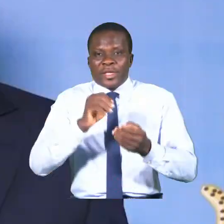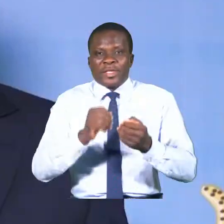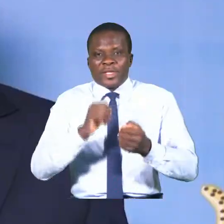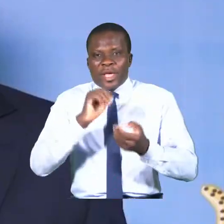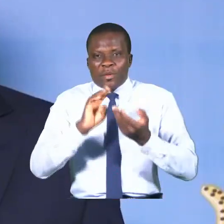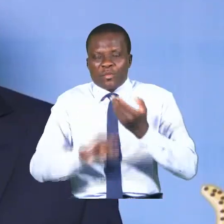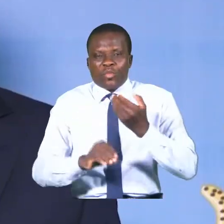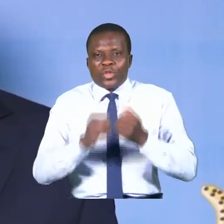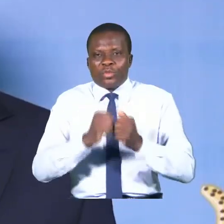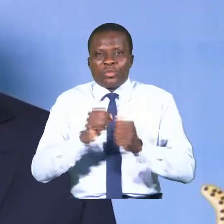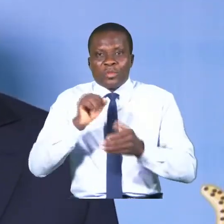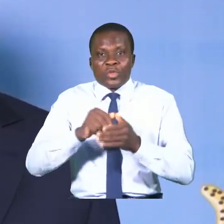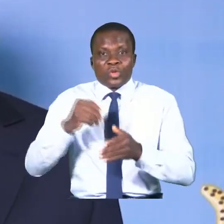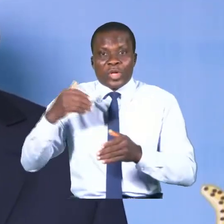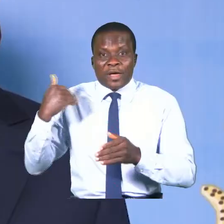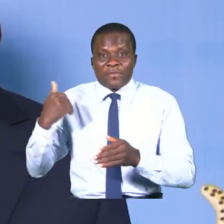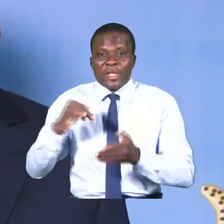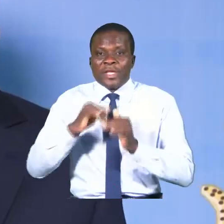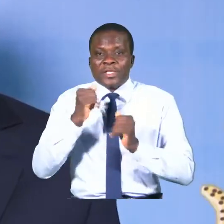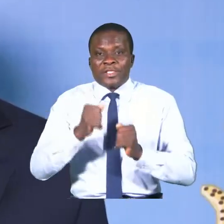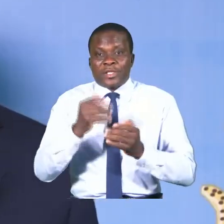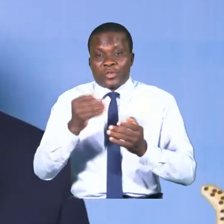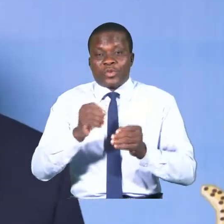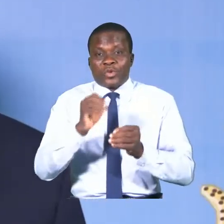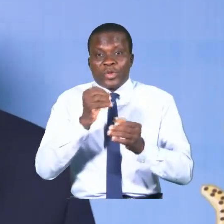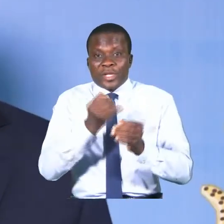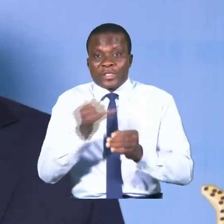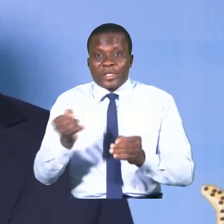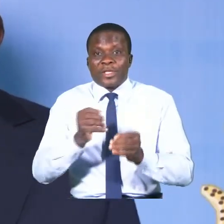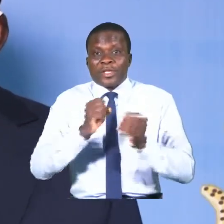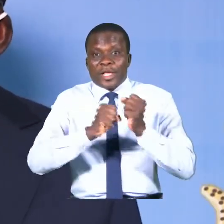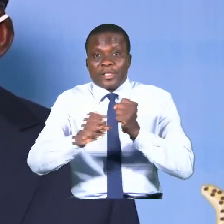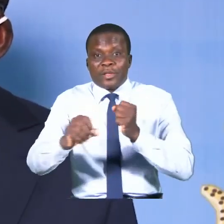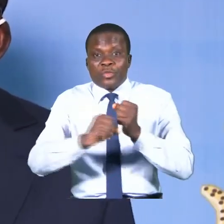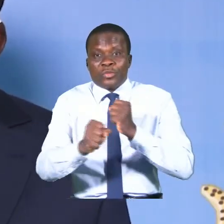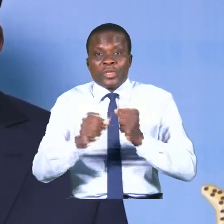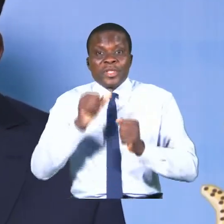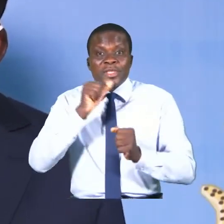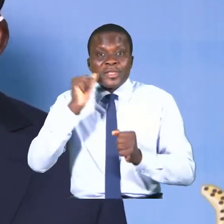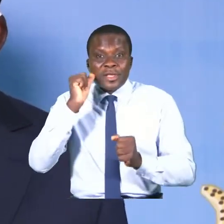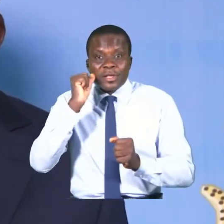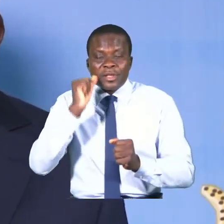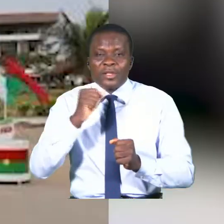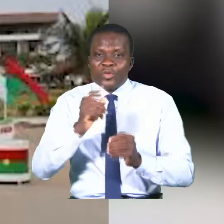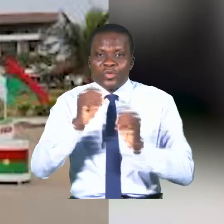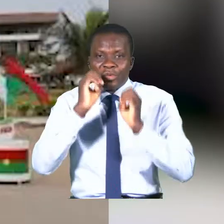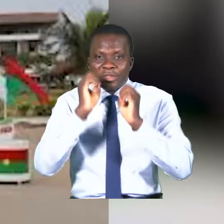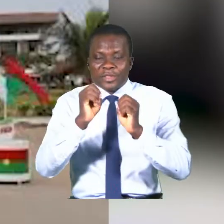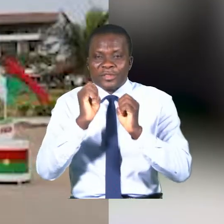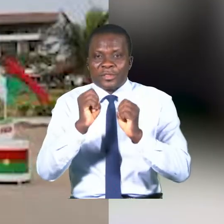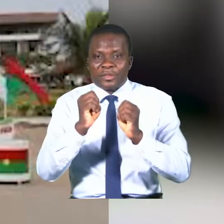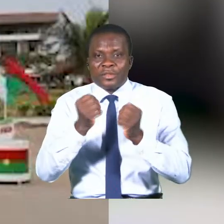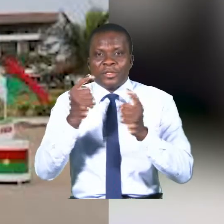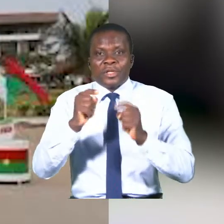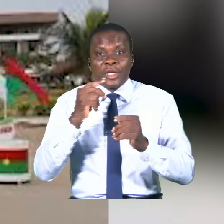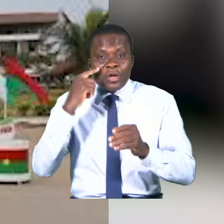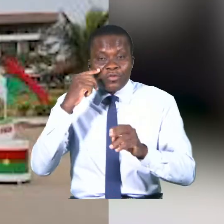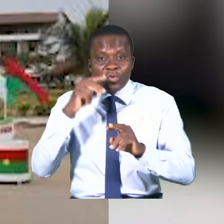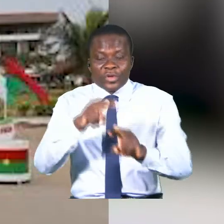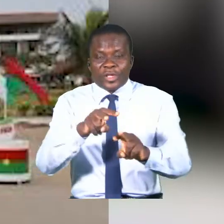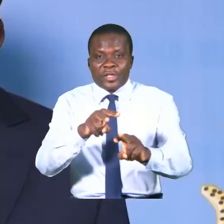que par le passé. Et c ce que cet indicateur, qui a été publié pas plus tard qu'hier, nous en sait. Quand vous regardez